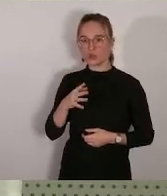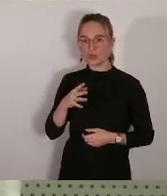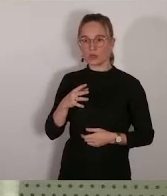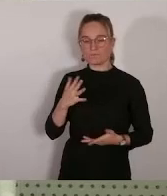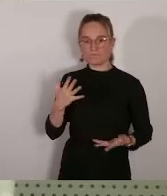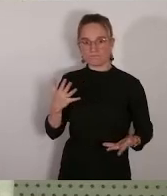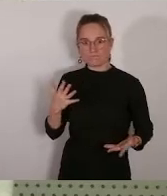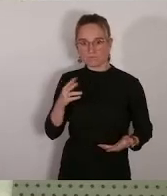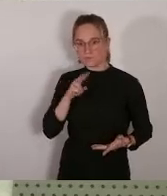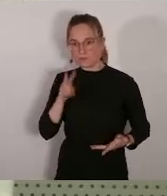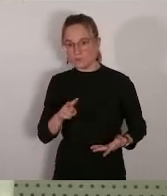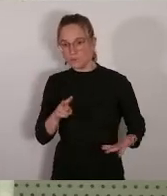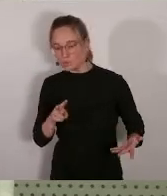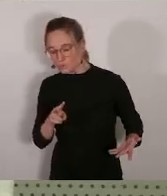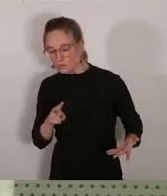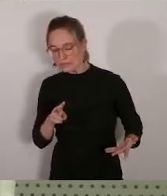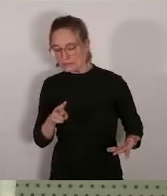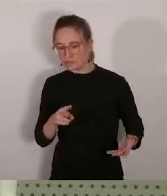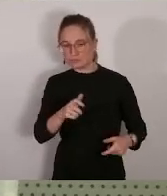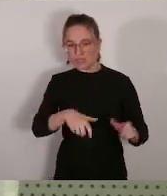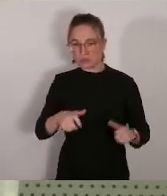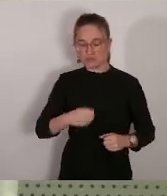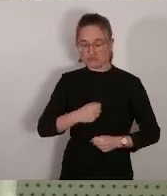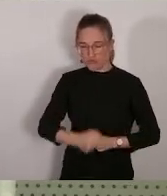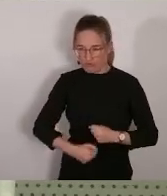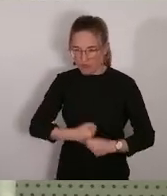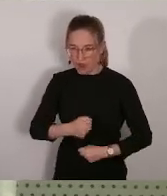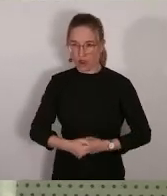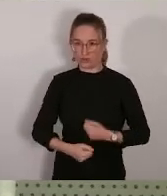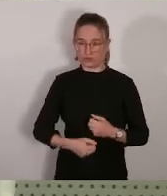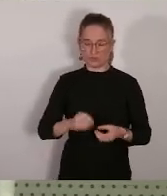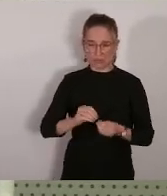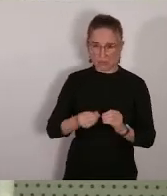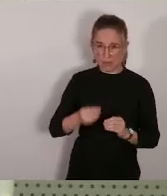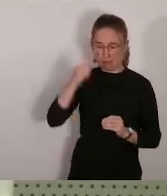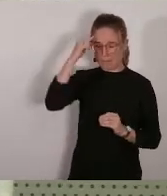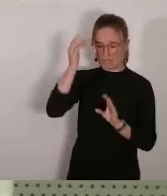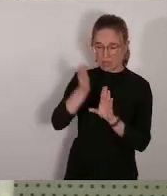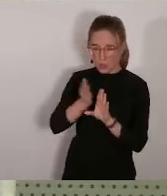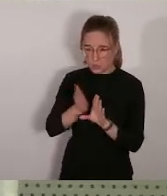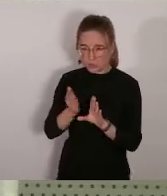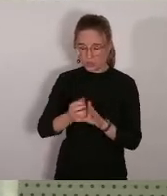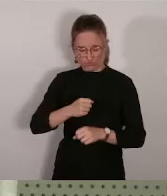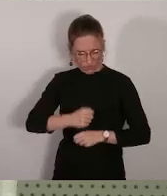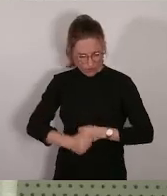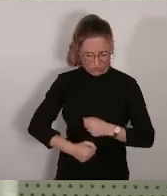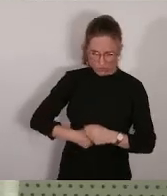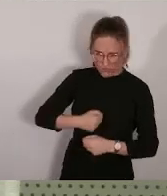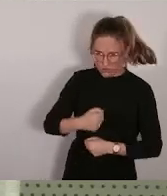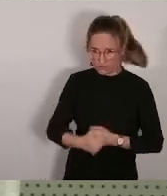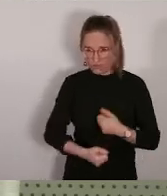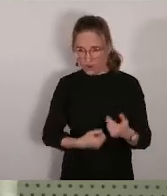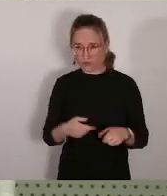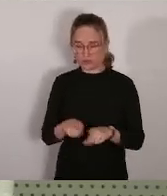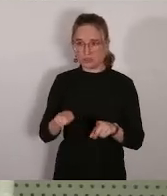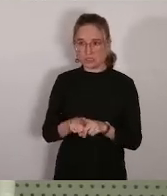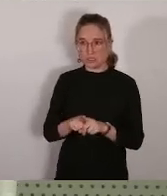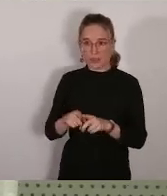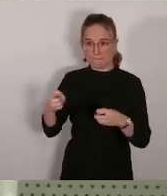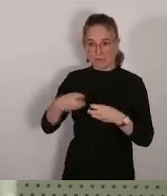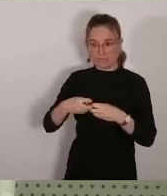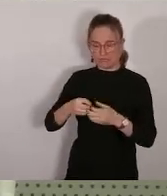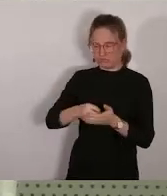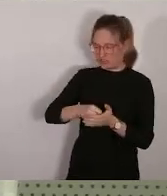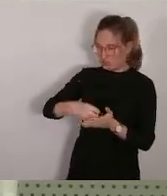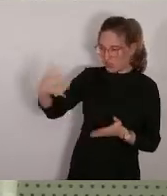psychologique engendré par le mal logement d'une part et par l'insuffisance des logements à des prix abordables à d'autres parts en fait au